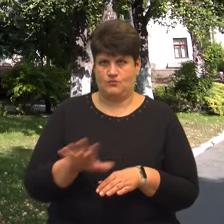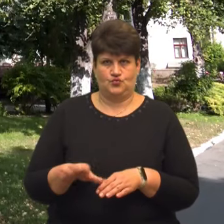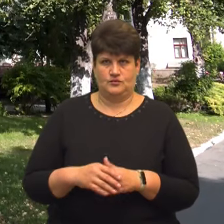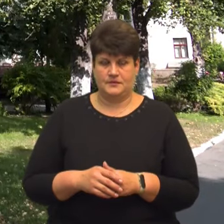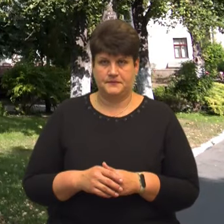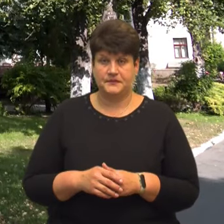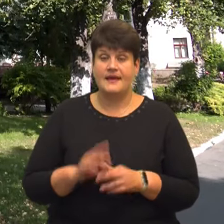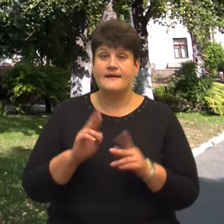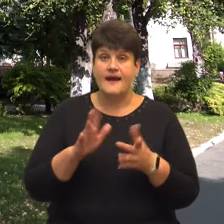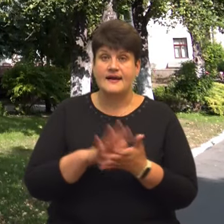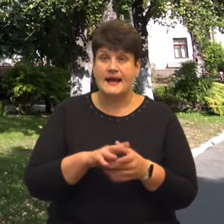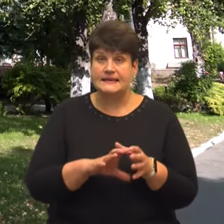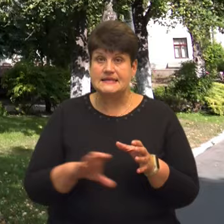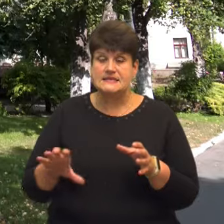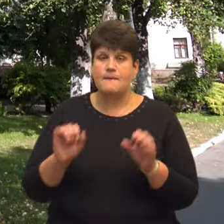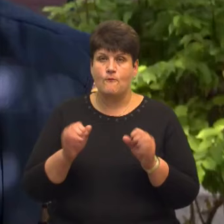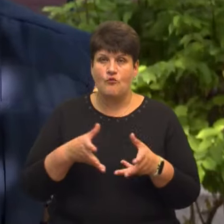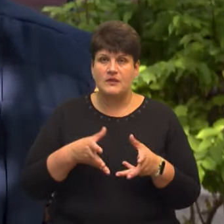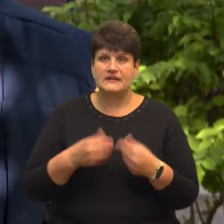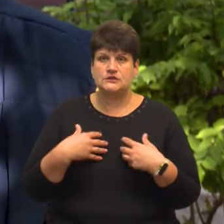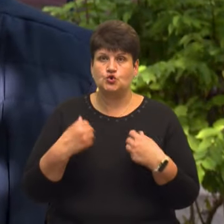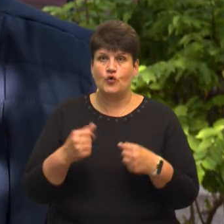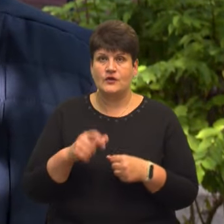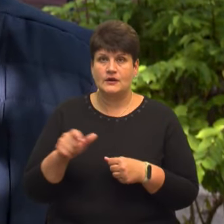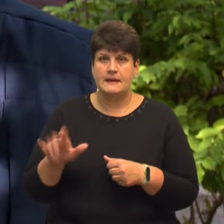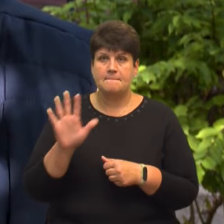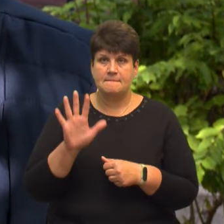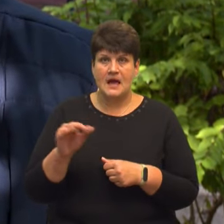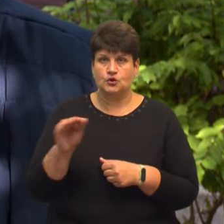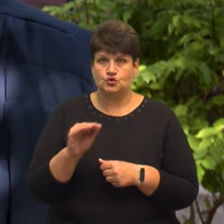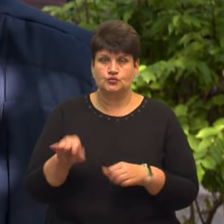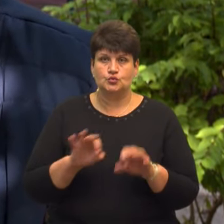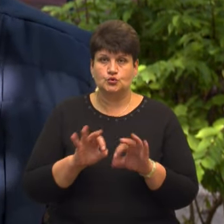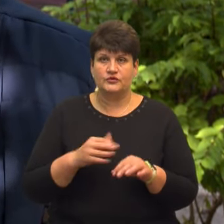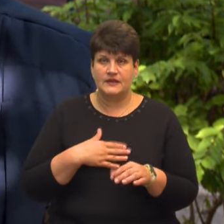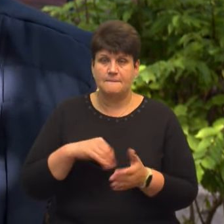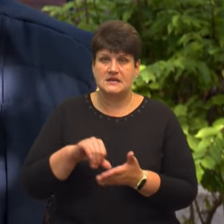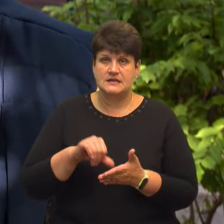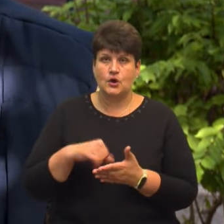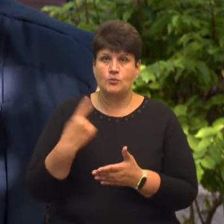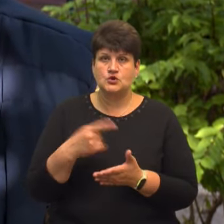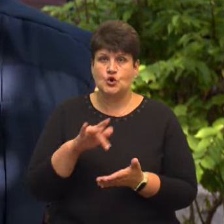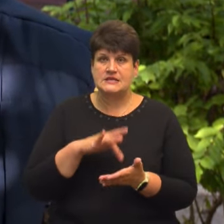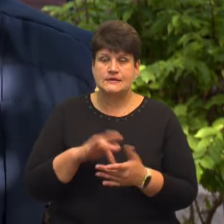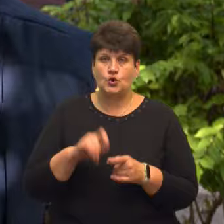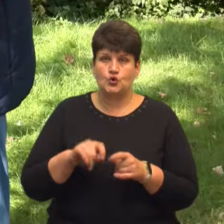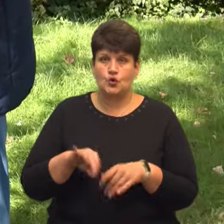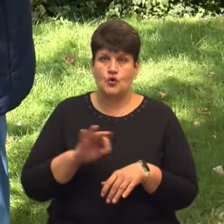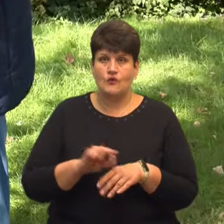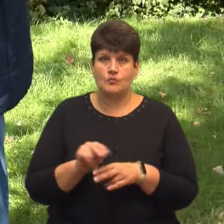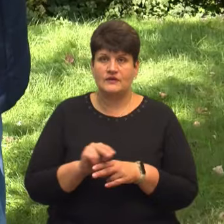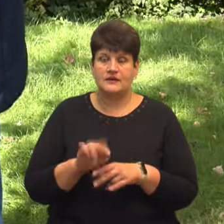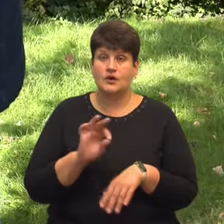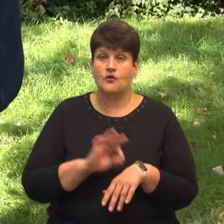каналізаційні випари можуть впливати на здоров'я людей, 5 жовтня розповів нам представник обласного центру контролю та профілактики